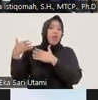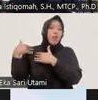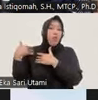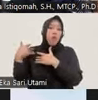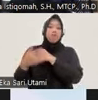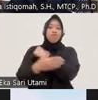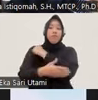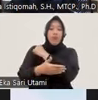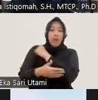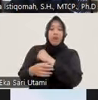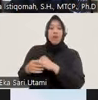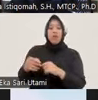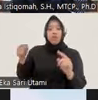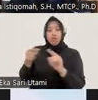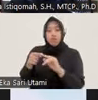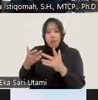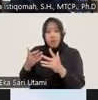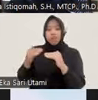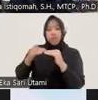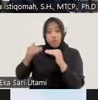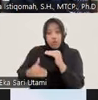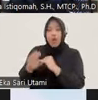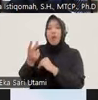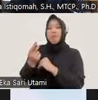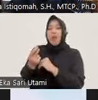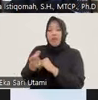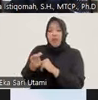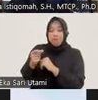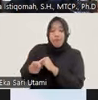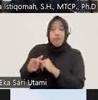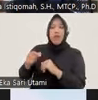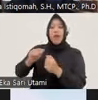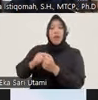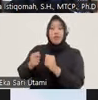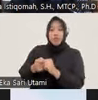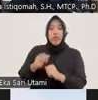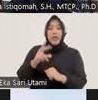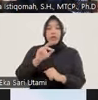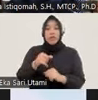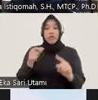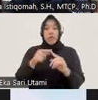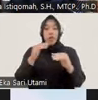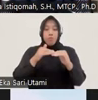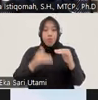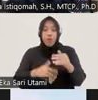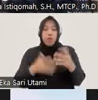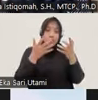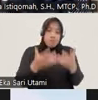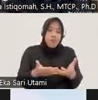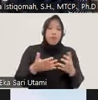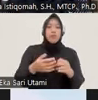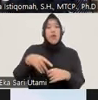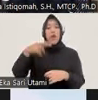diterapkan ya tujuannya adalah untuk mengurangi biaya perkara RJ diterapkan mengurangi biaya dan beban kepolisian gitu